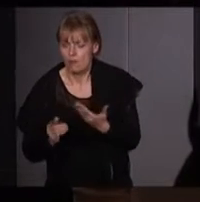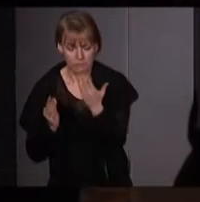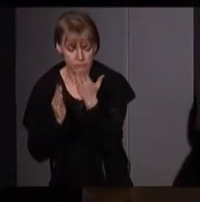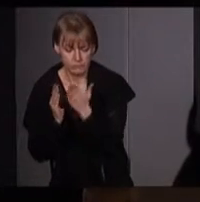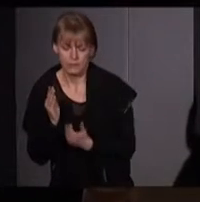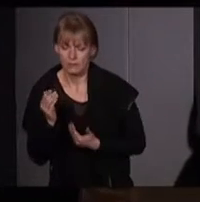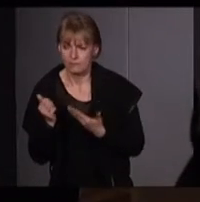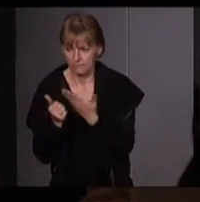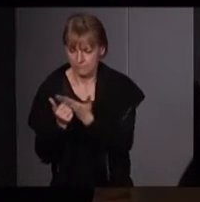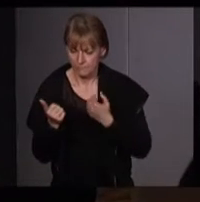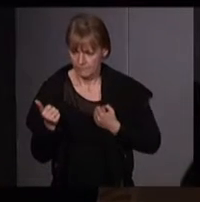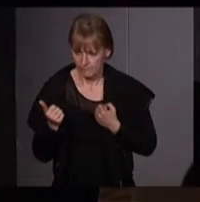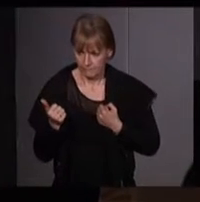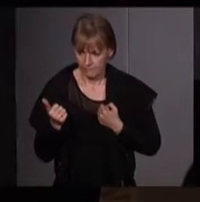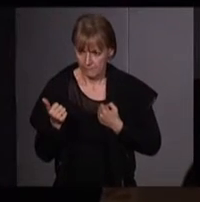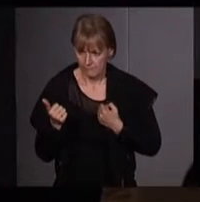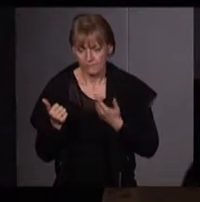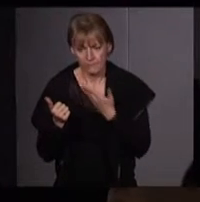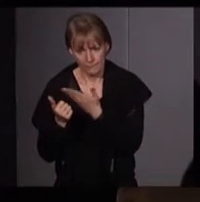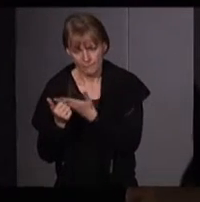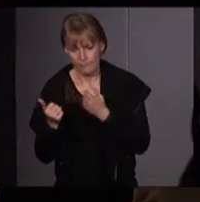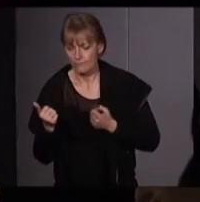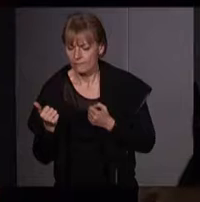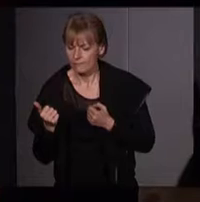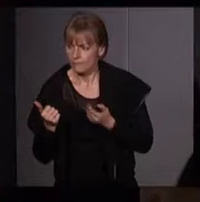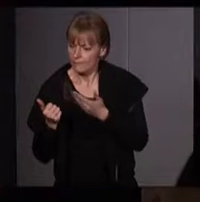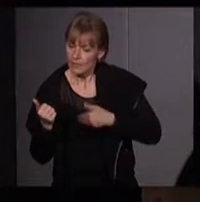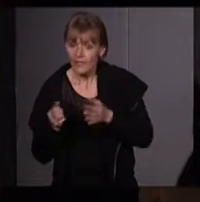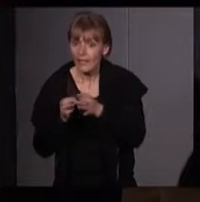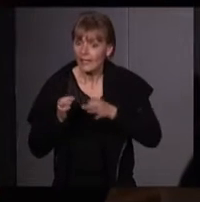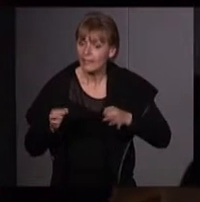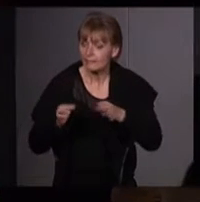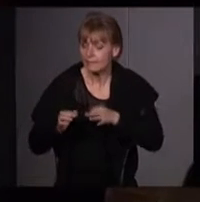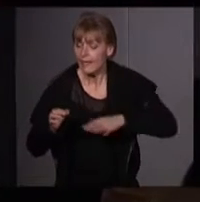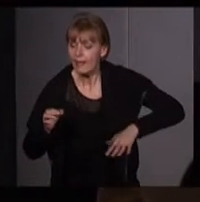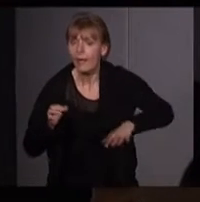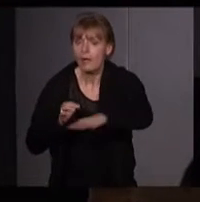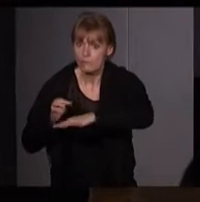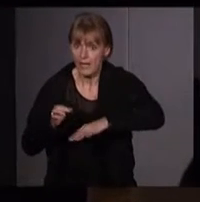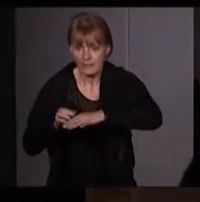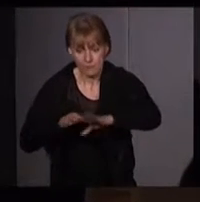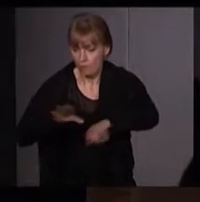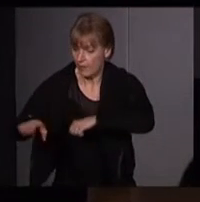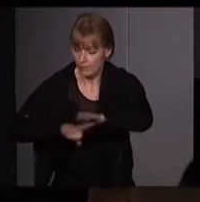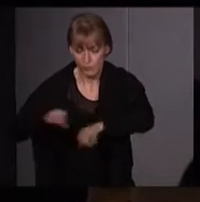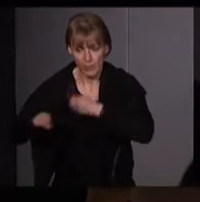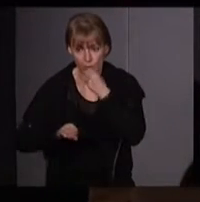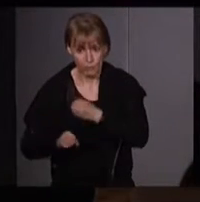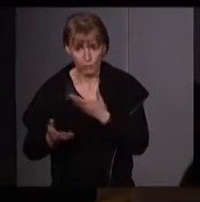vite, ces réussites. Premièrement, elles ont réussi à récupérer les terres de la base. Toutes ces terres maintenant ne sont plus